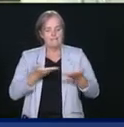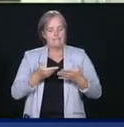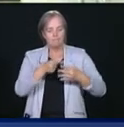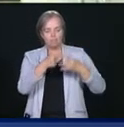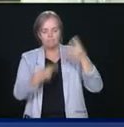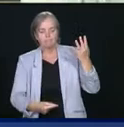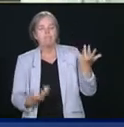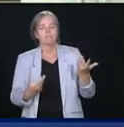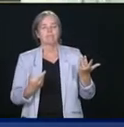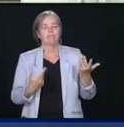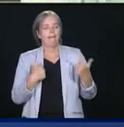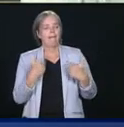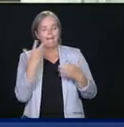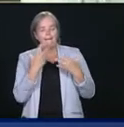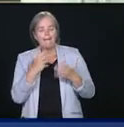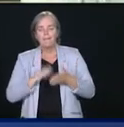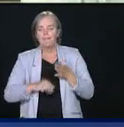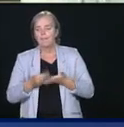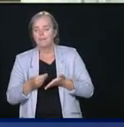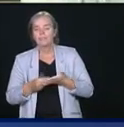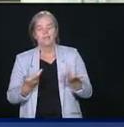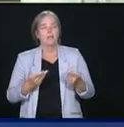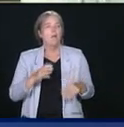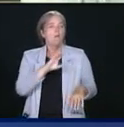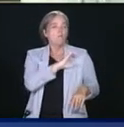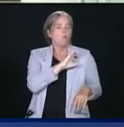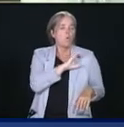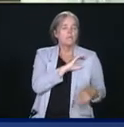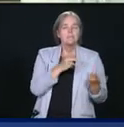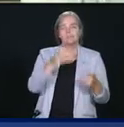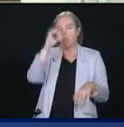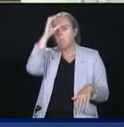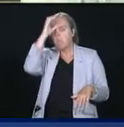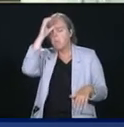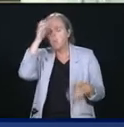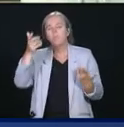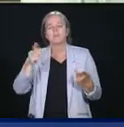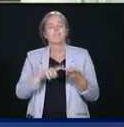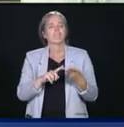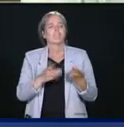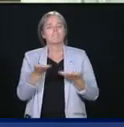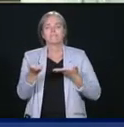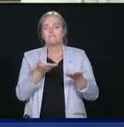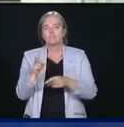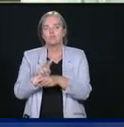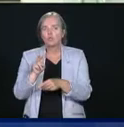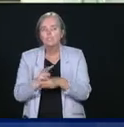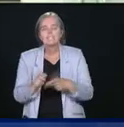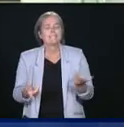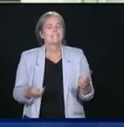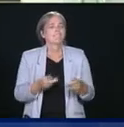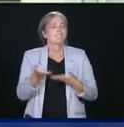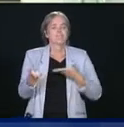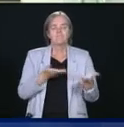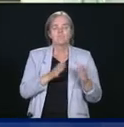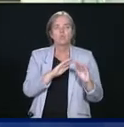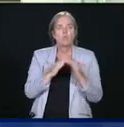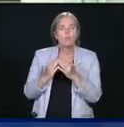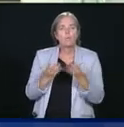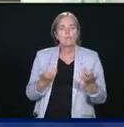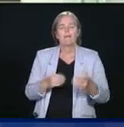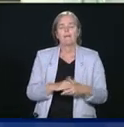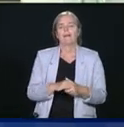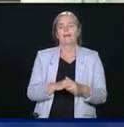évidemment pas nécessairement juste la police et les pompiers, mais des services de garde, des services communautaires, une